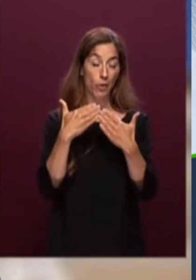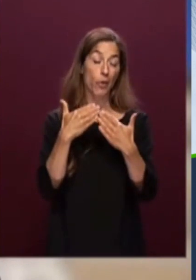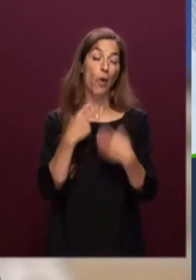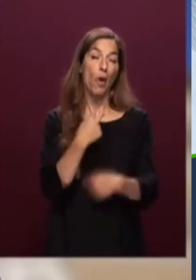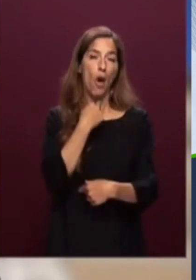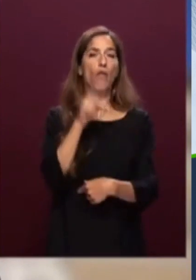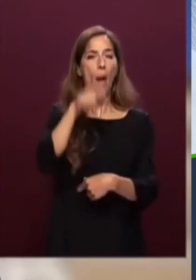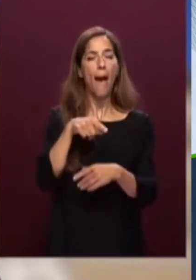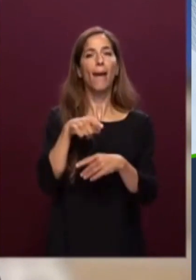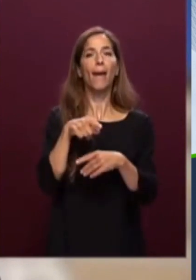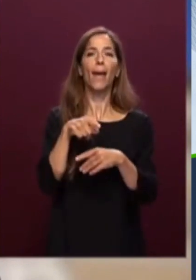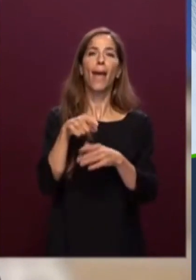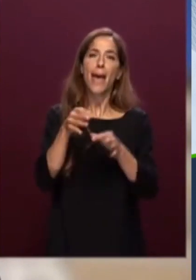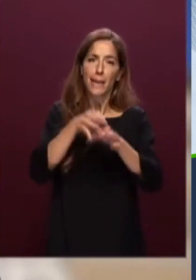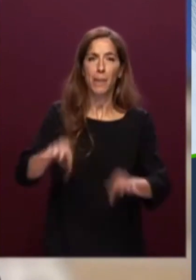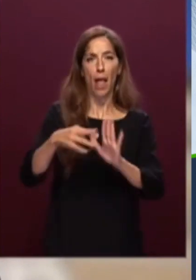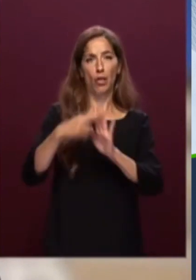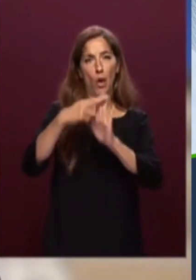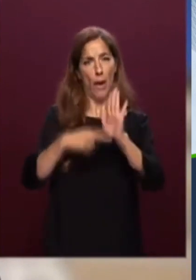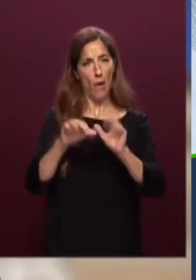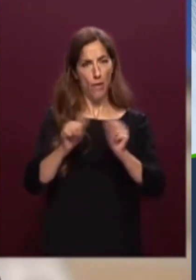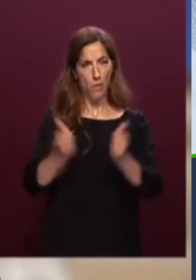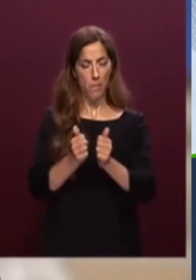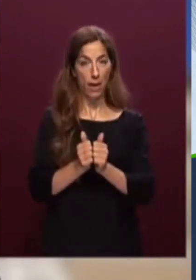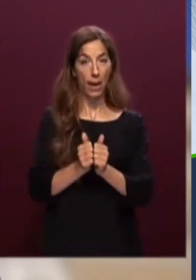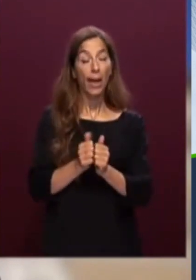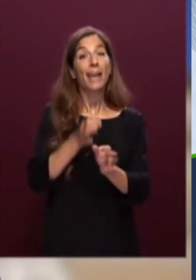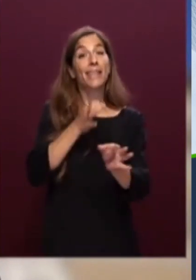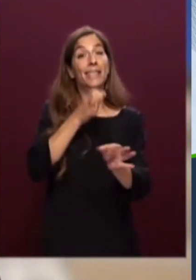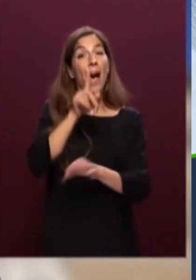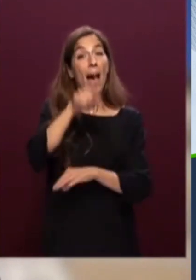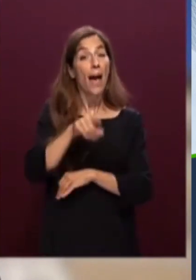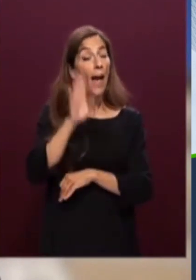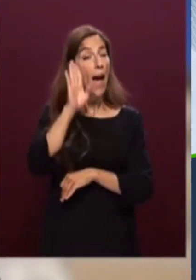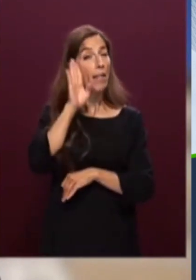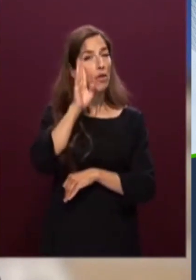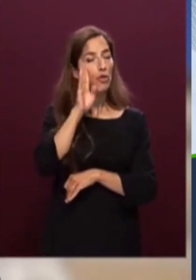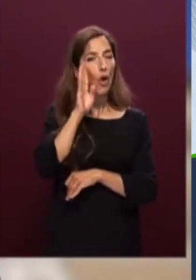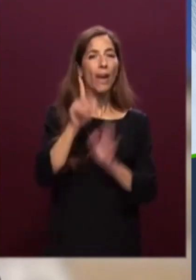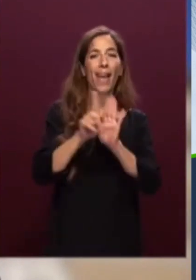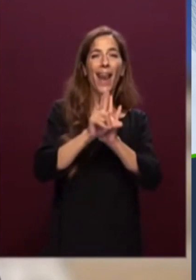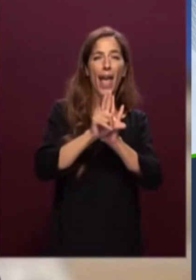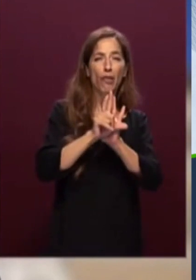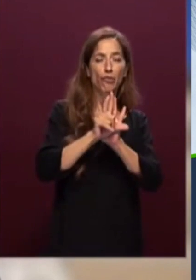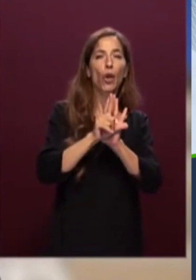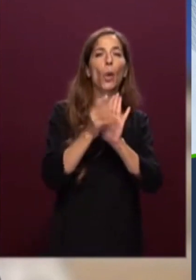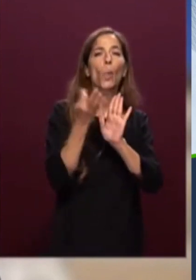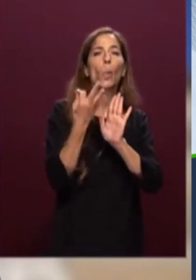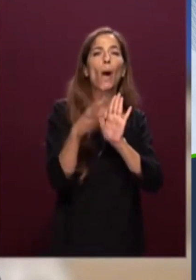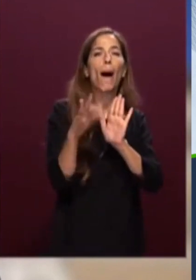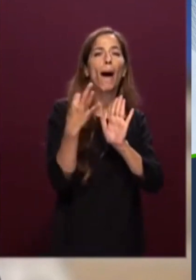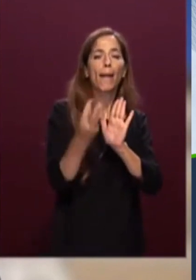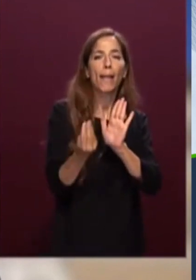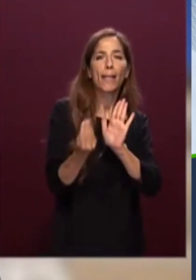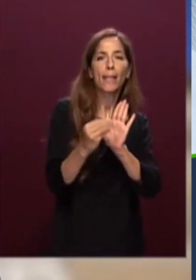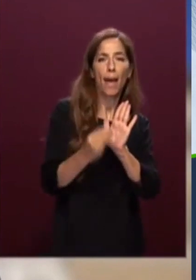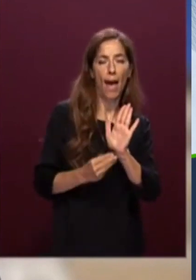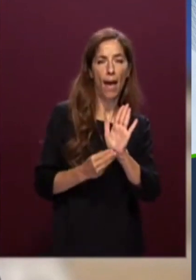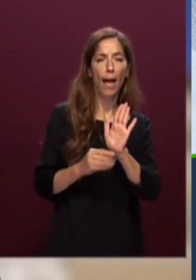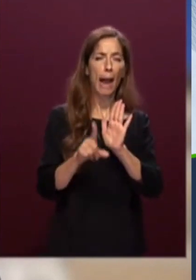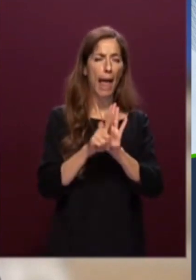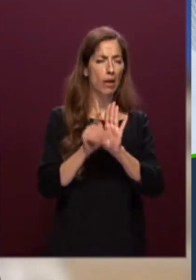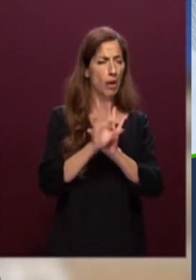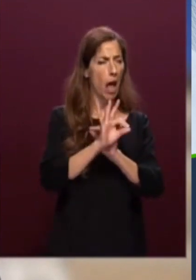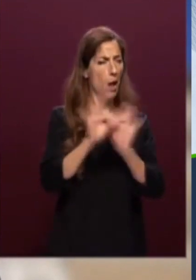bisogno di una rinnovata attenzione sulla qualità delle leggi che questo Parlamento sarà chiamato ad elaborare leggi oscure o